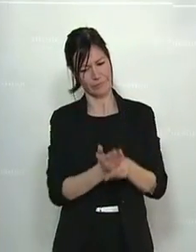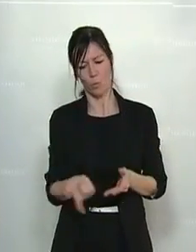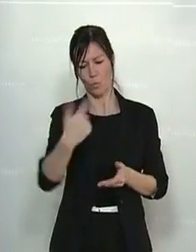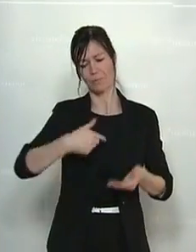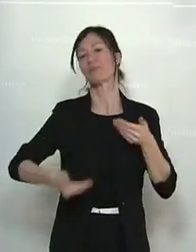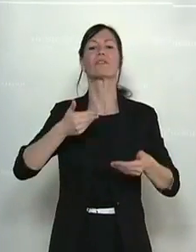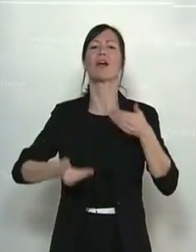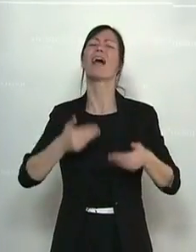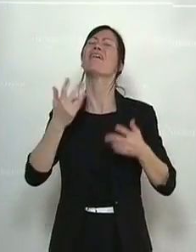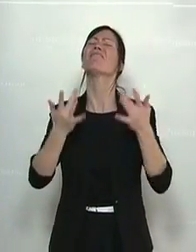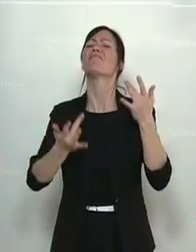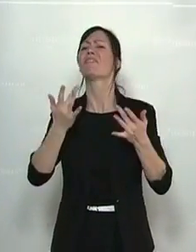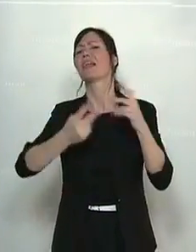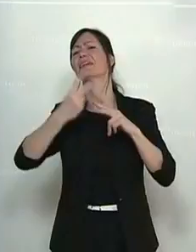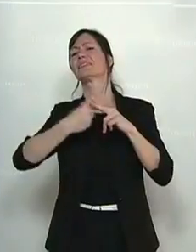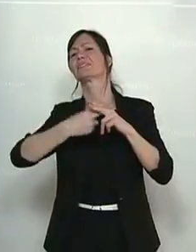Ecker.